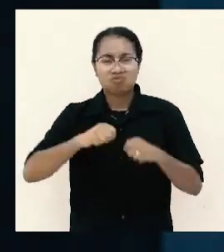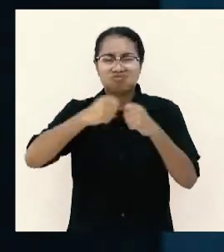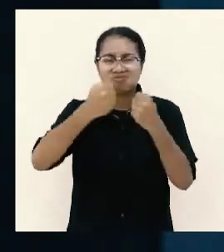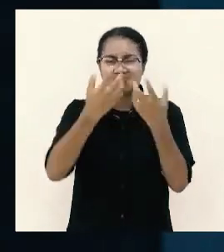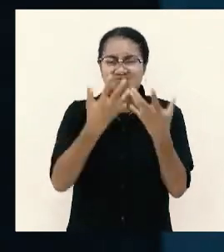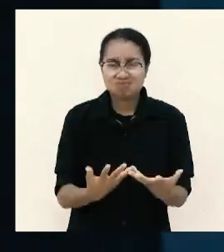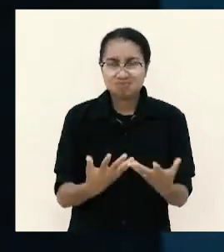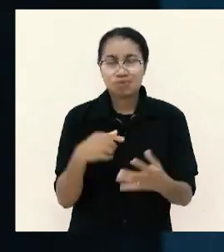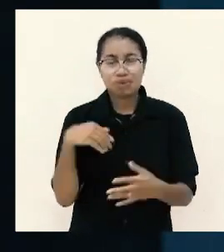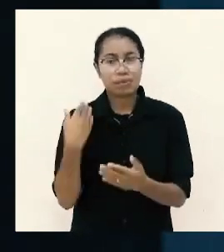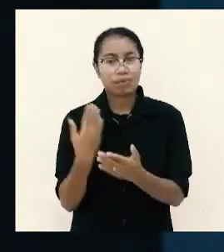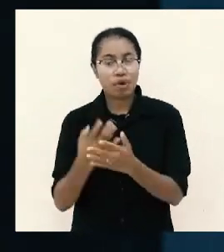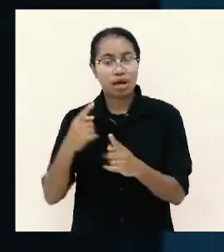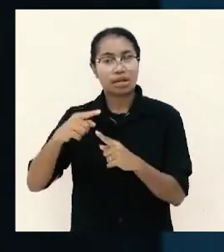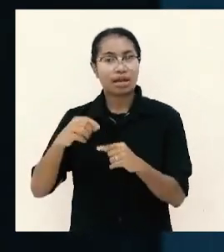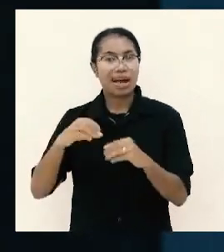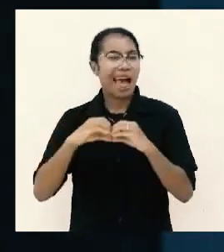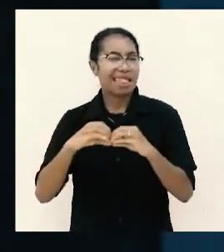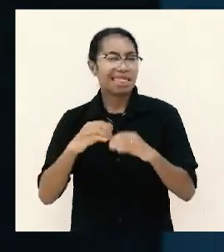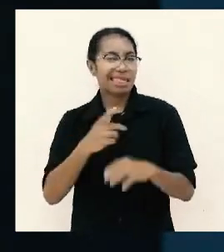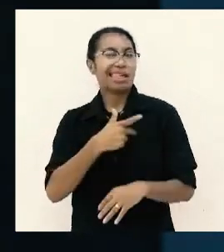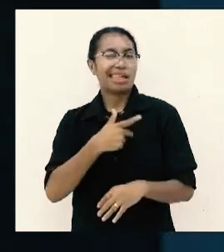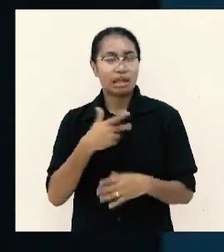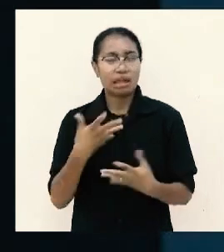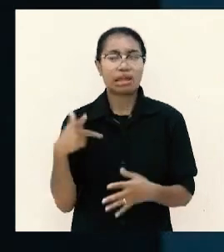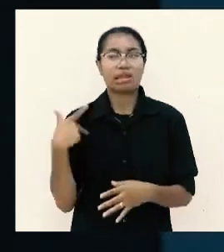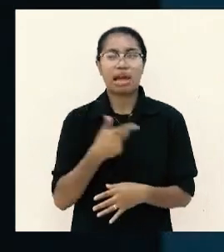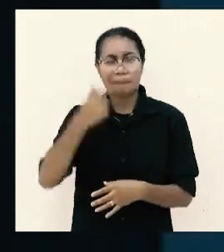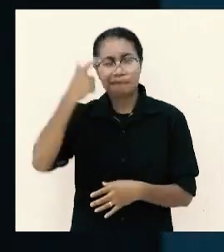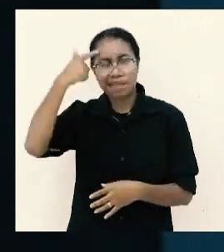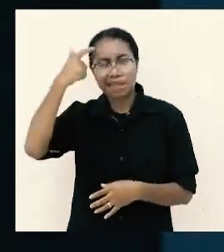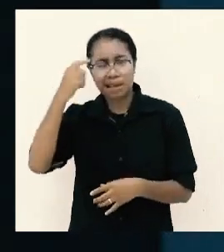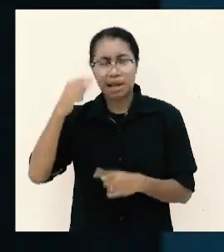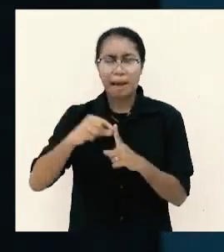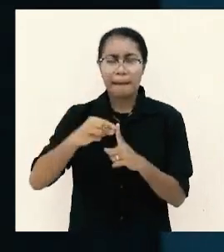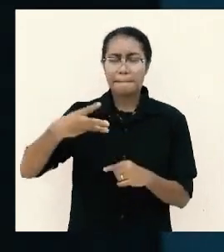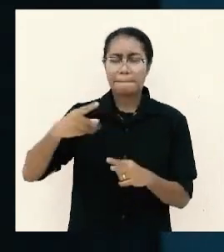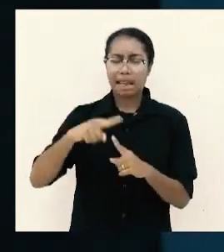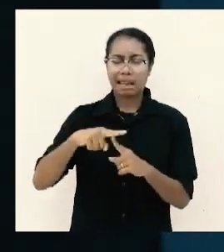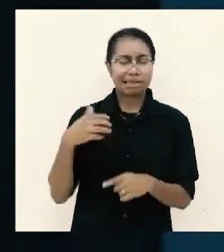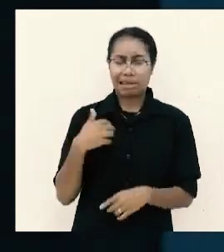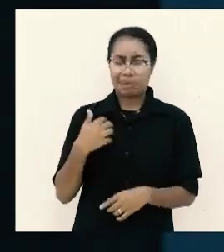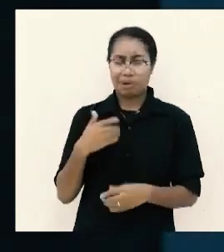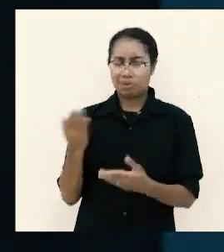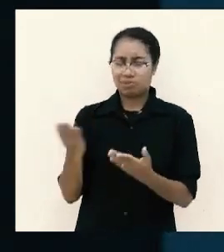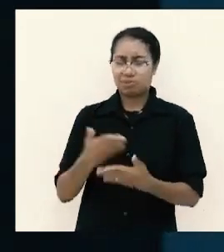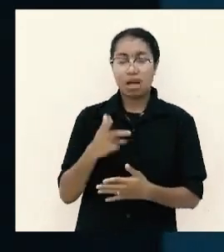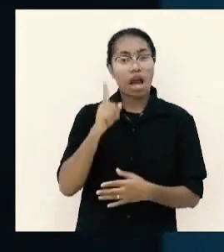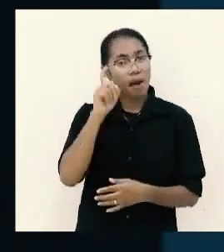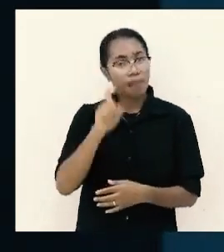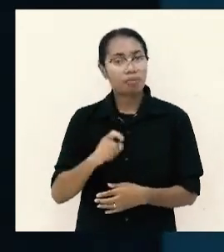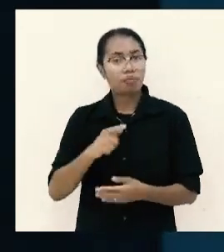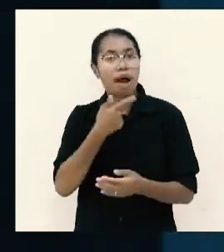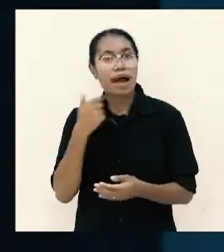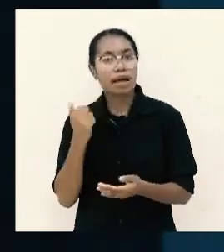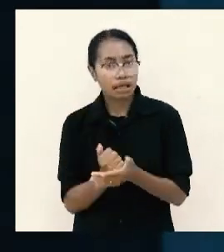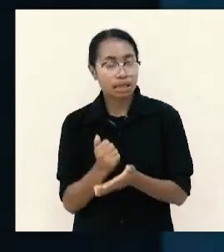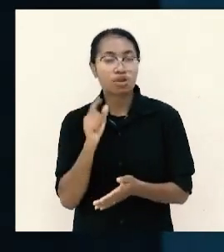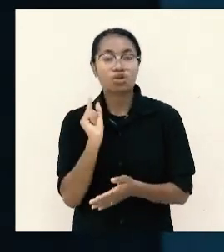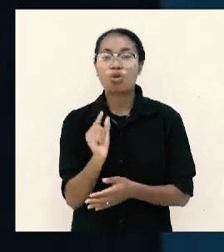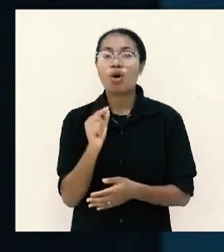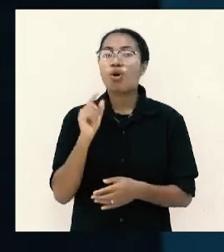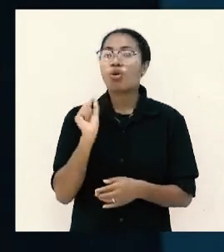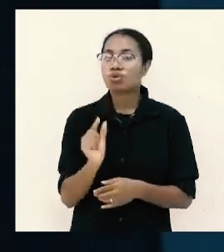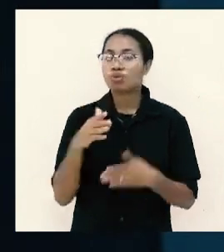hati kita yang penuh dengan kekikiran kepelitan sebaliknya menjadi murah hati kepada orang